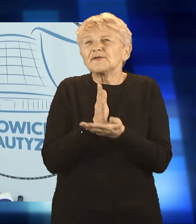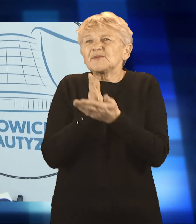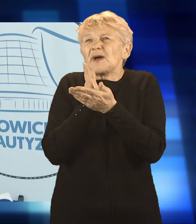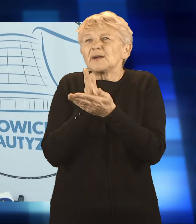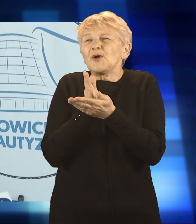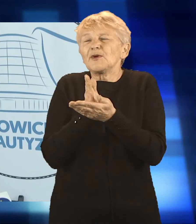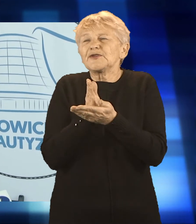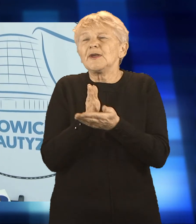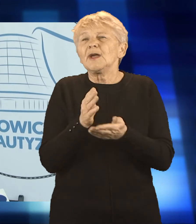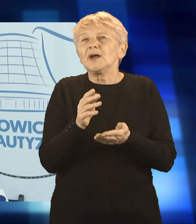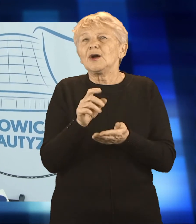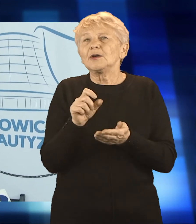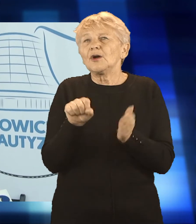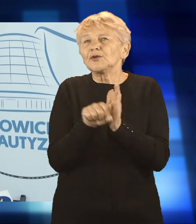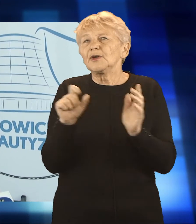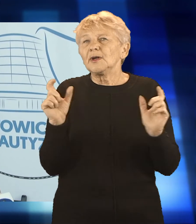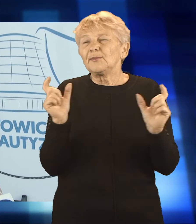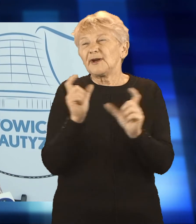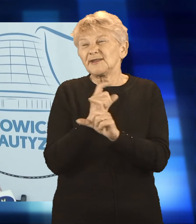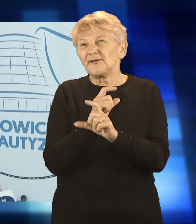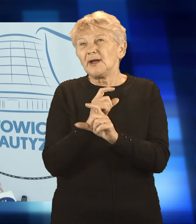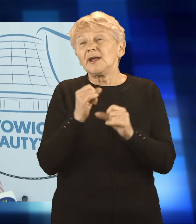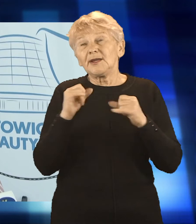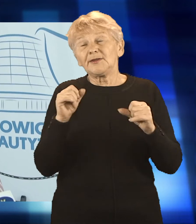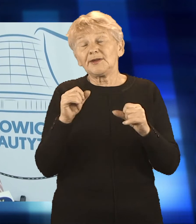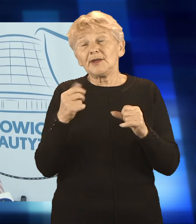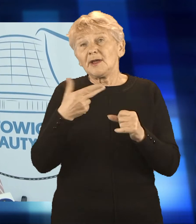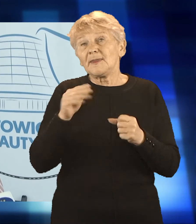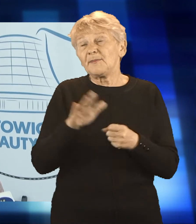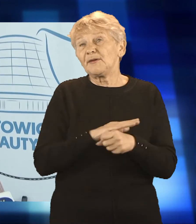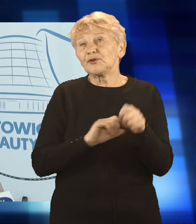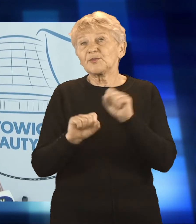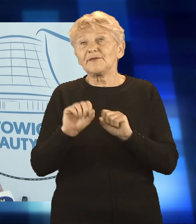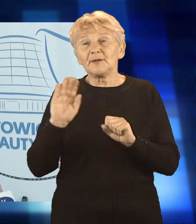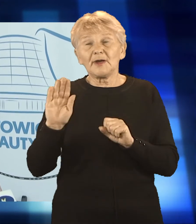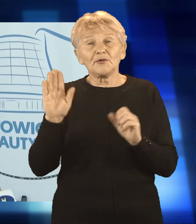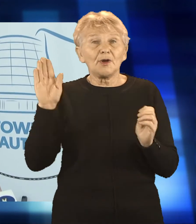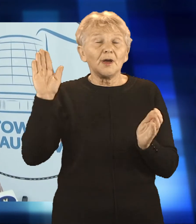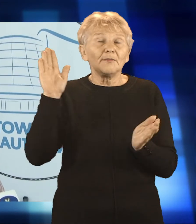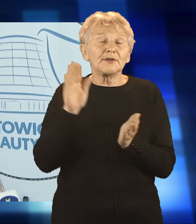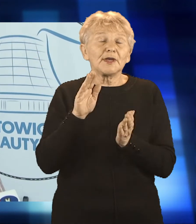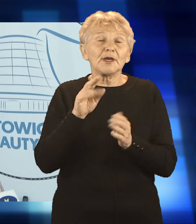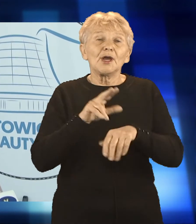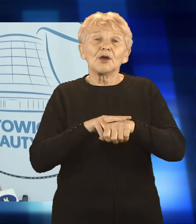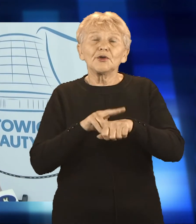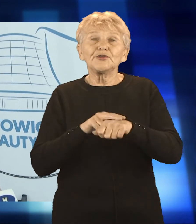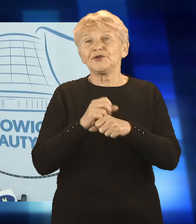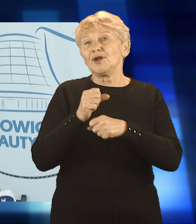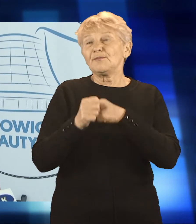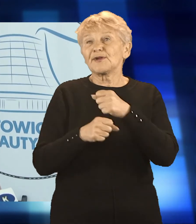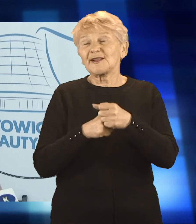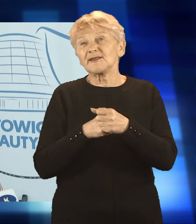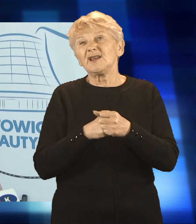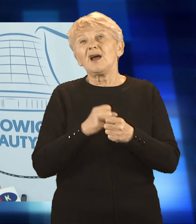Jeżeli pracująca mama opiekuje się swoim dzieckiem, to nie ma żadnej ulgi na przykład w ilości godzin